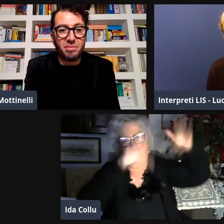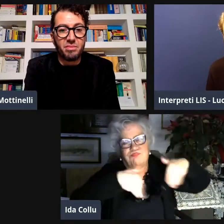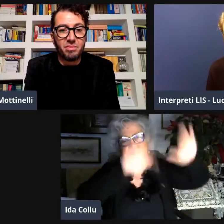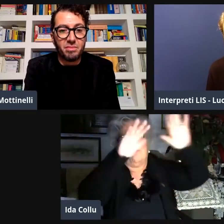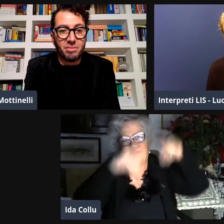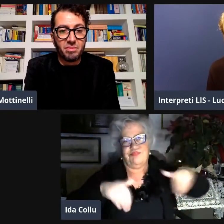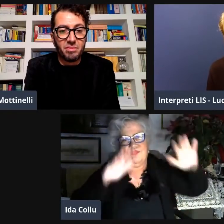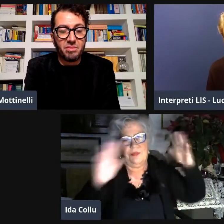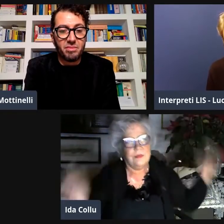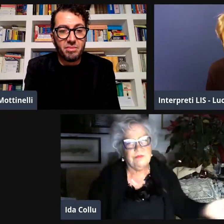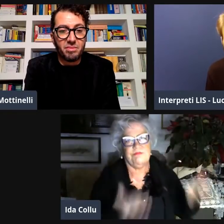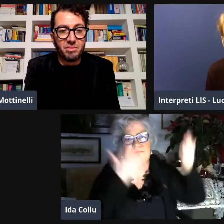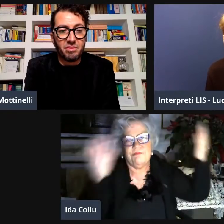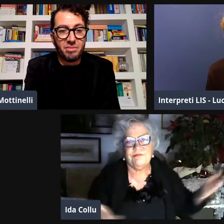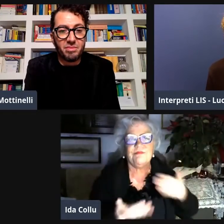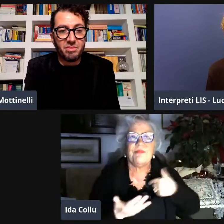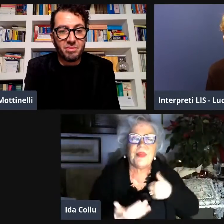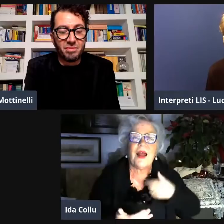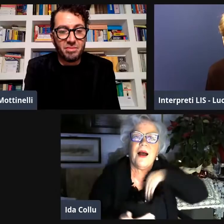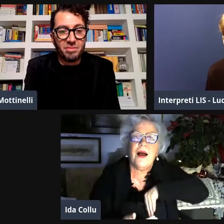WFD